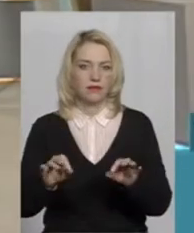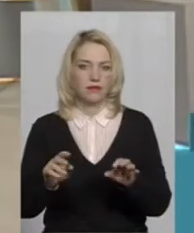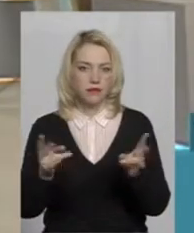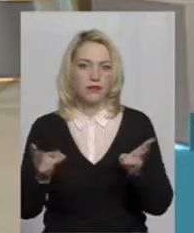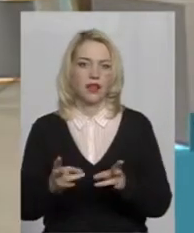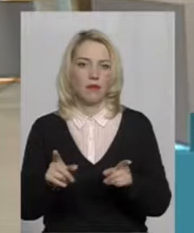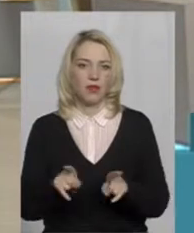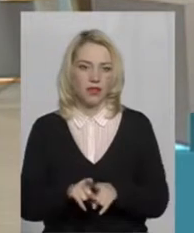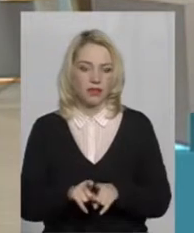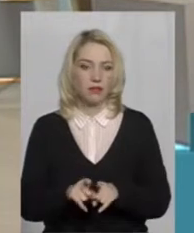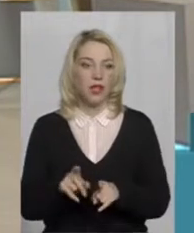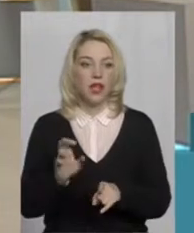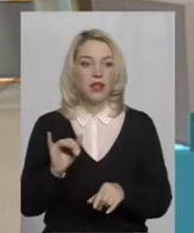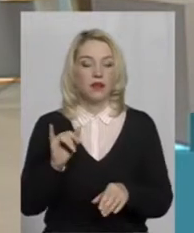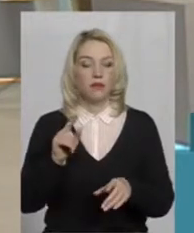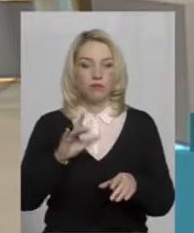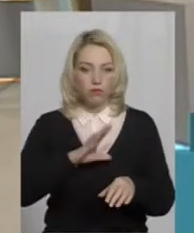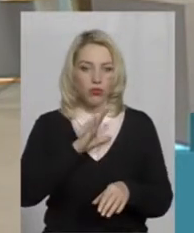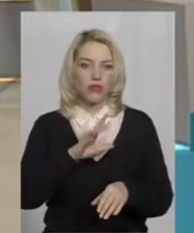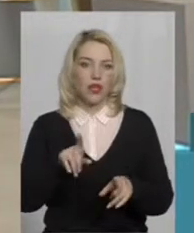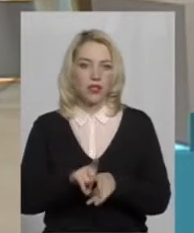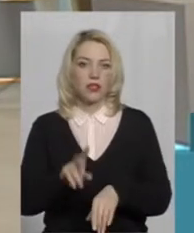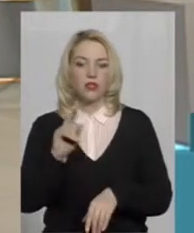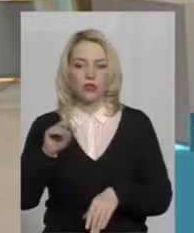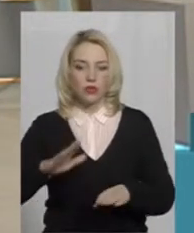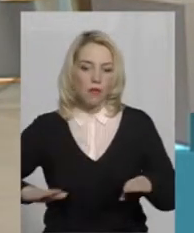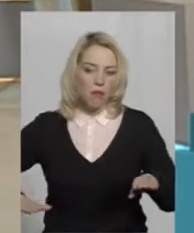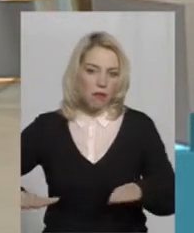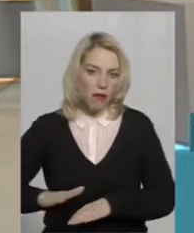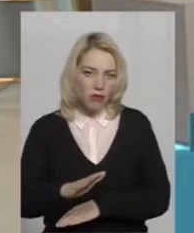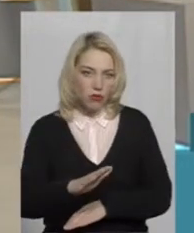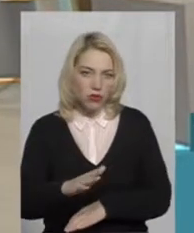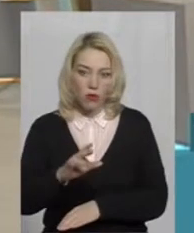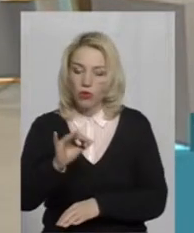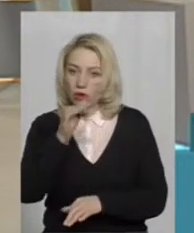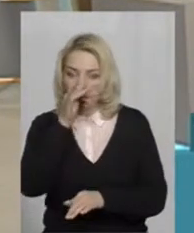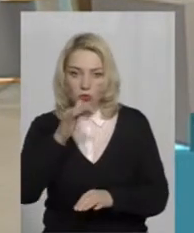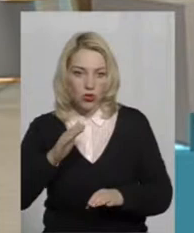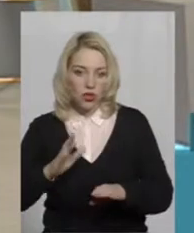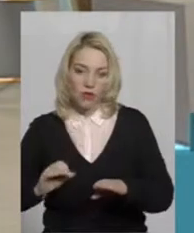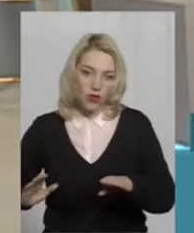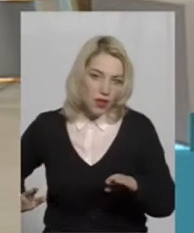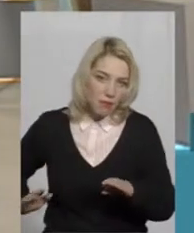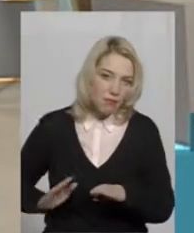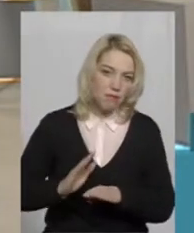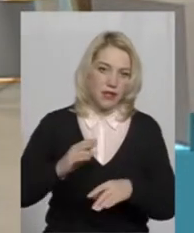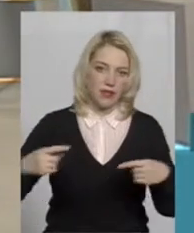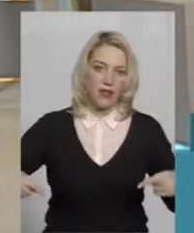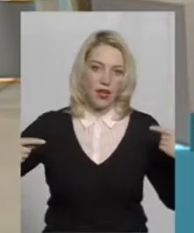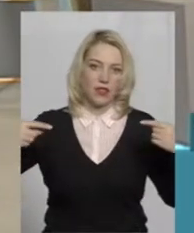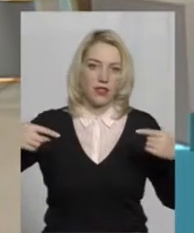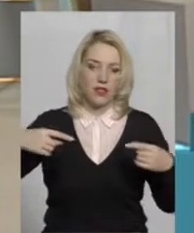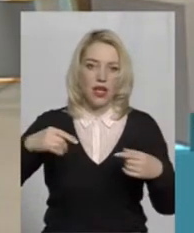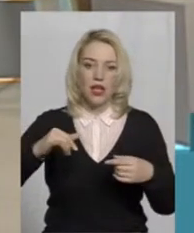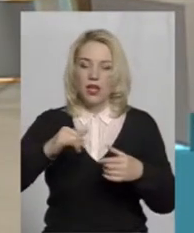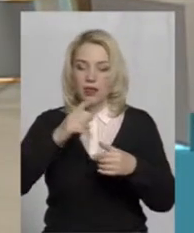Таким, як треба, бо бувають, що пандуси такі, по яким не піднятися, не спуститися, не то, що неможливо, а навіть